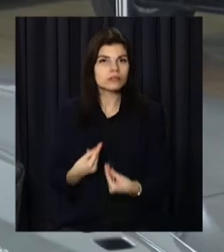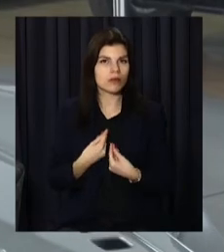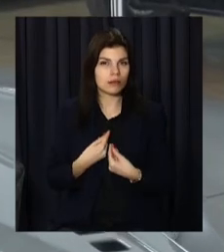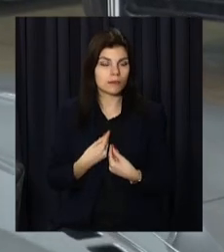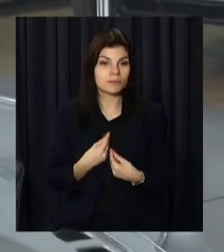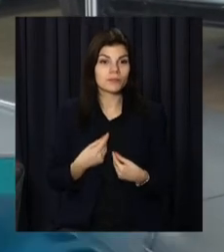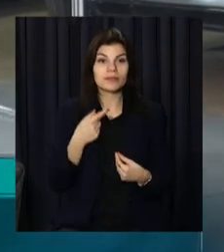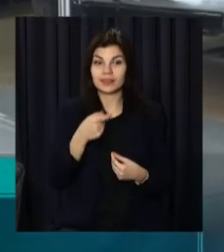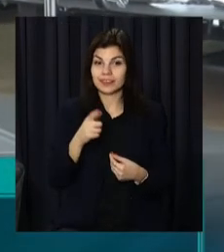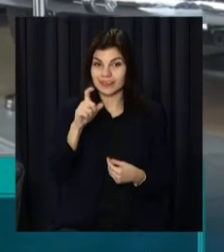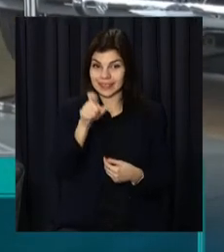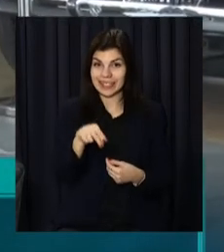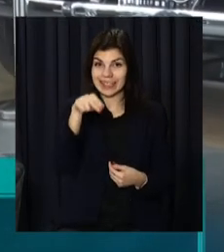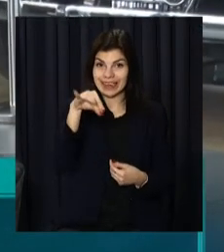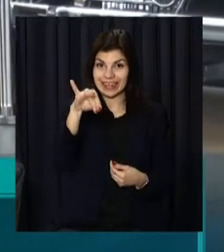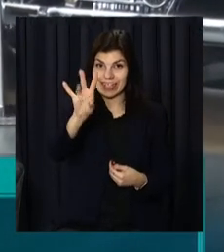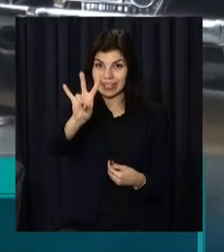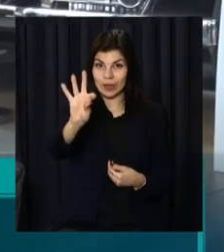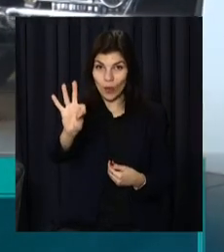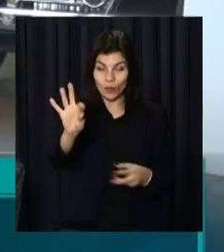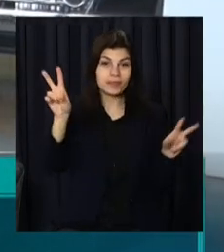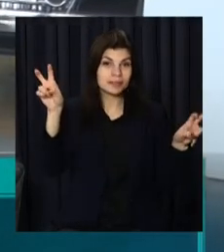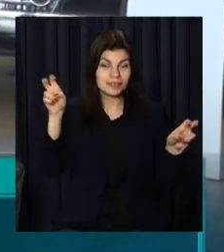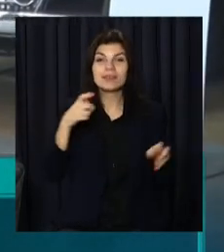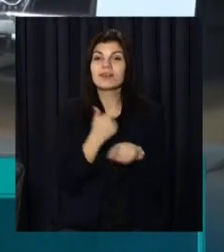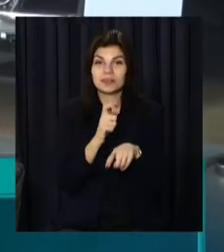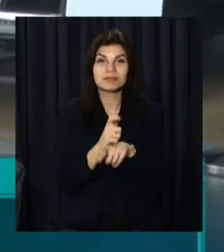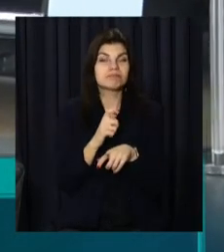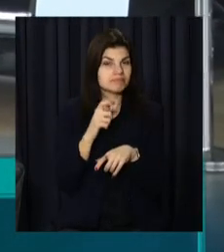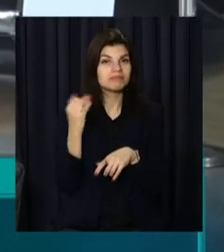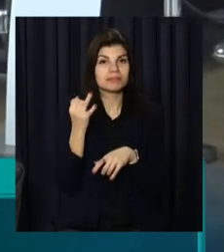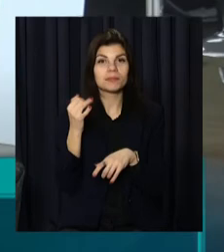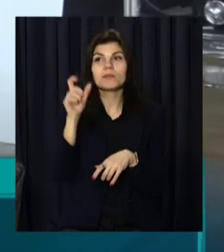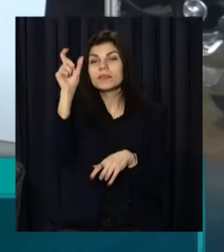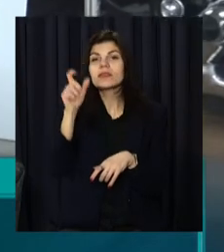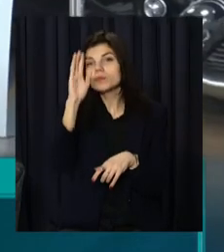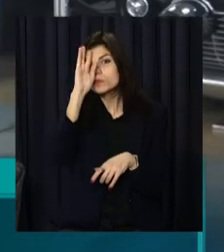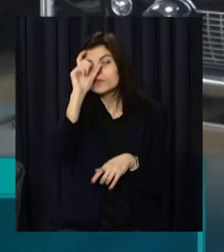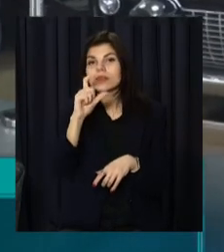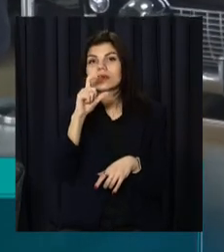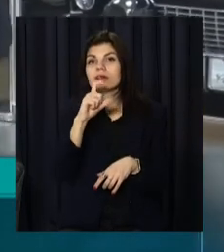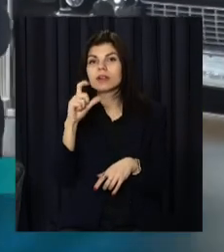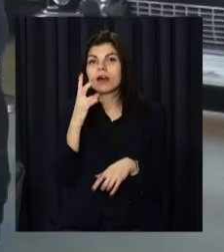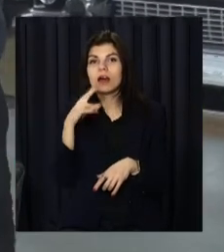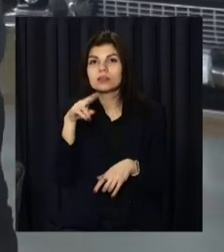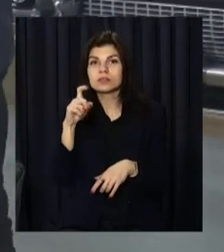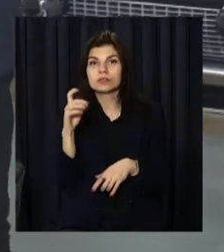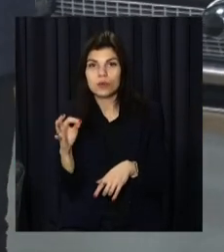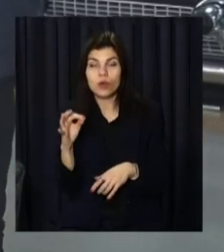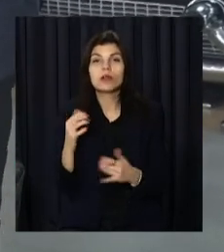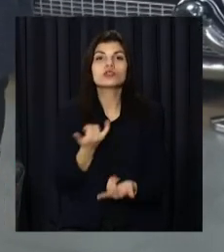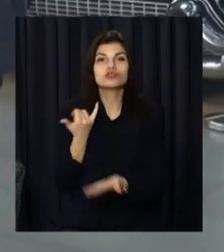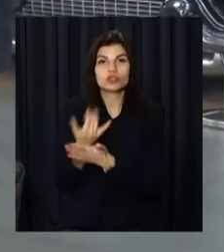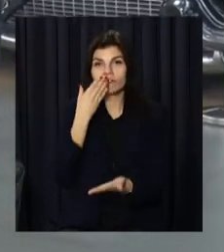«Феррарі Діно» насправді дуже цікава. Засновник «Феррарі» Енсо Феррарі створив її на честь свого сина